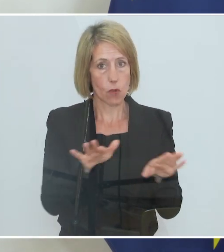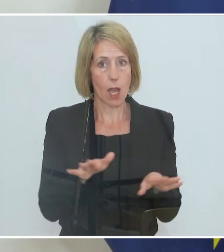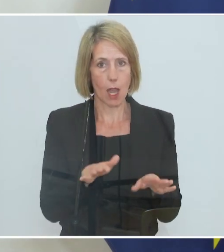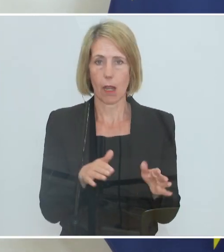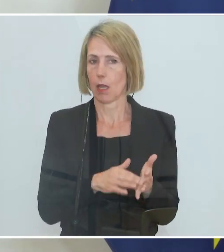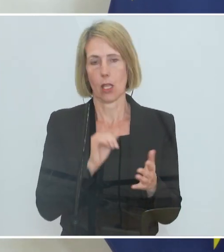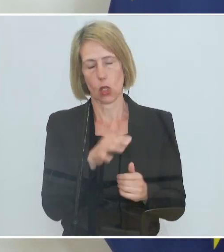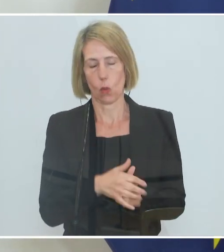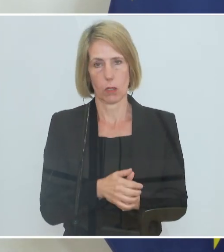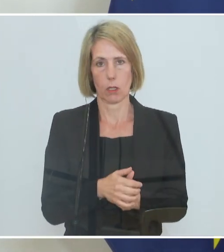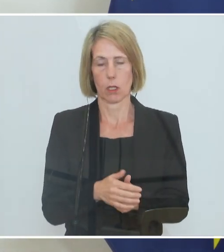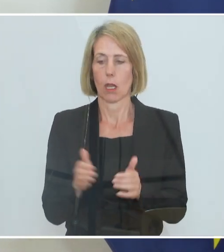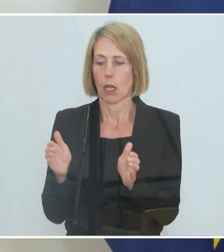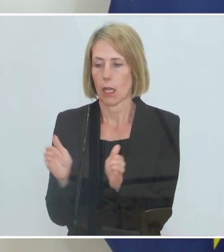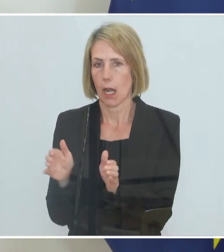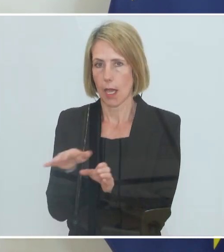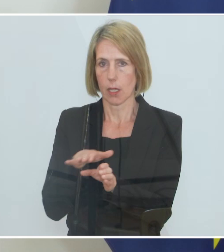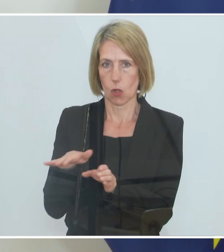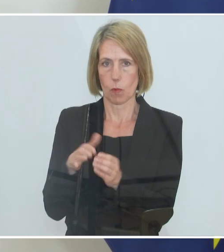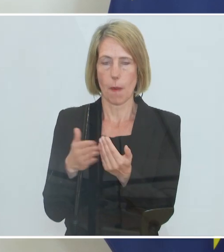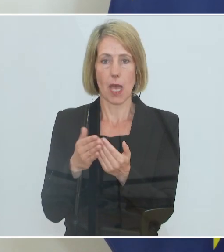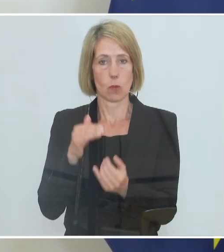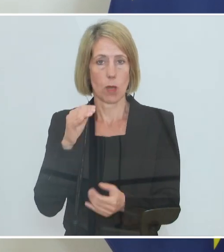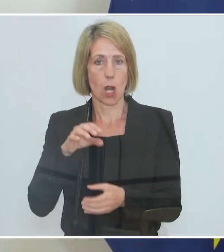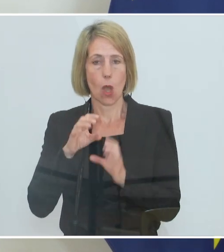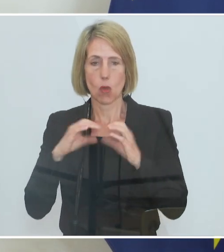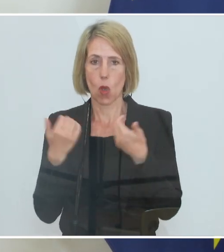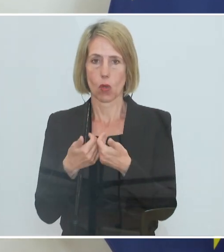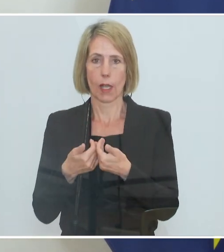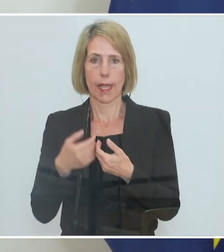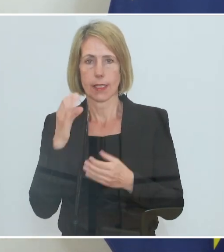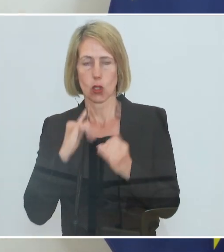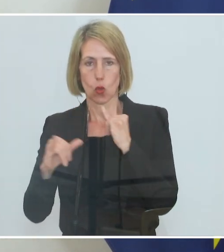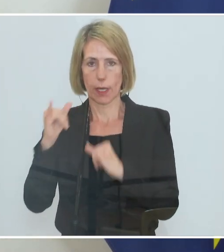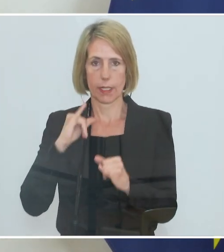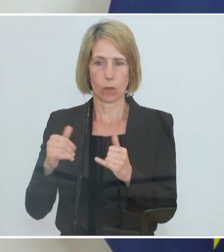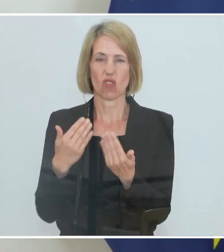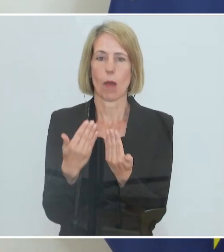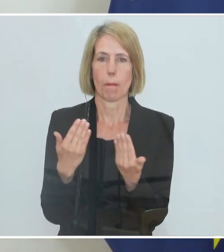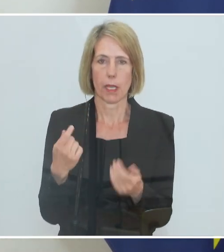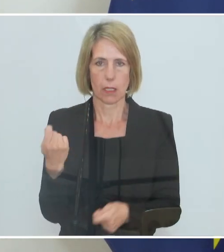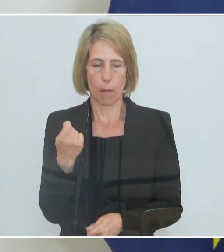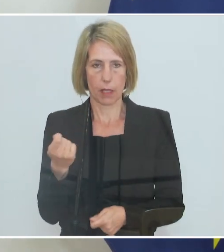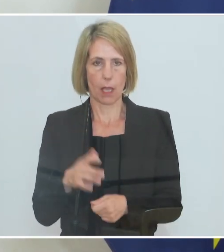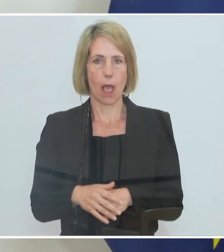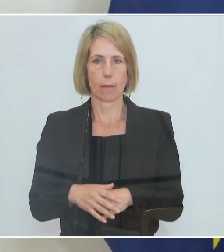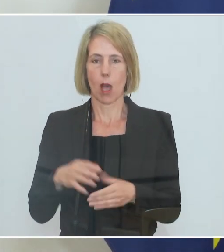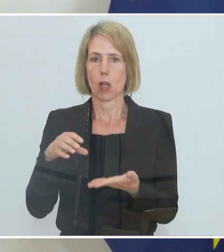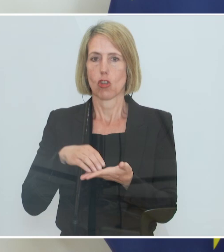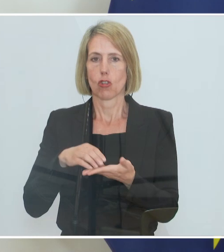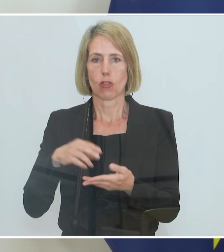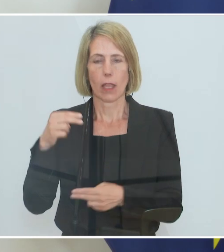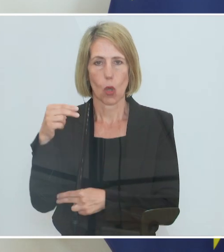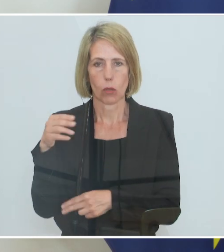noch länger braucht, denken wir an den Kongress-Tourismus, die Veranstalter, die Messebetreiber und viele, die an der Stadthotellerie von den